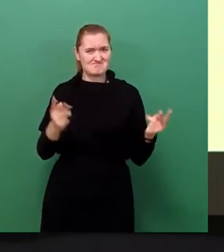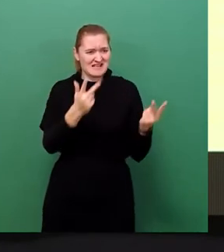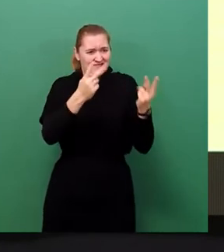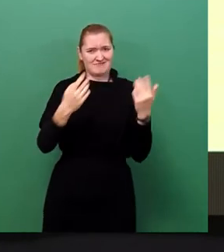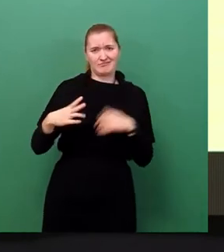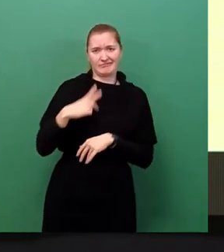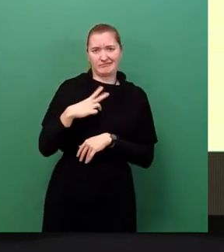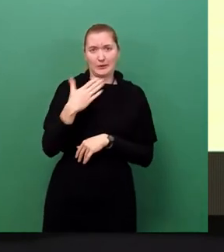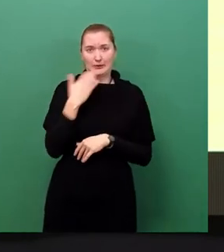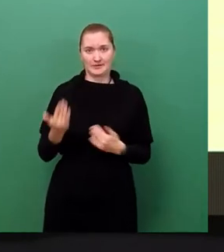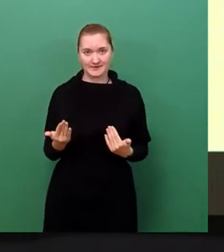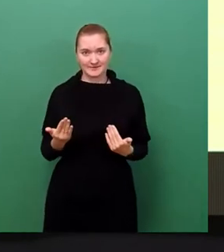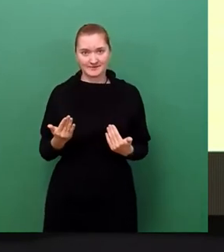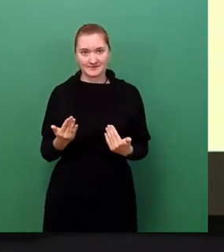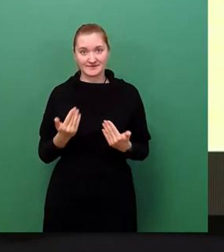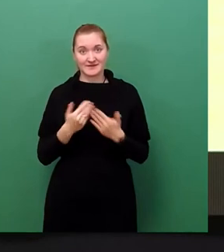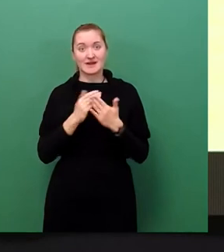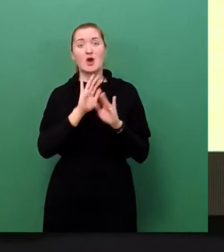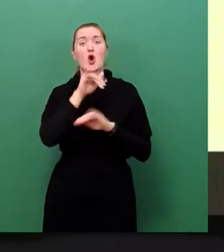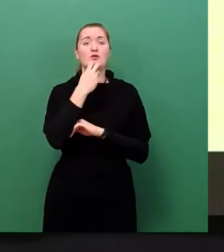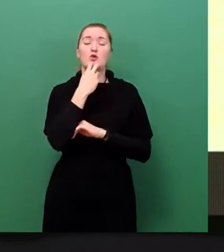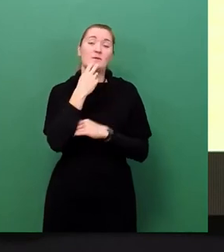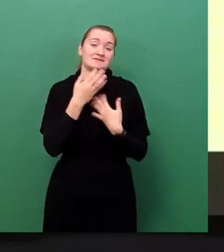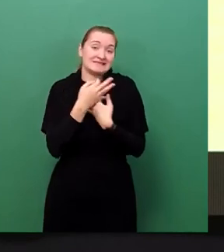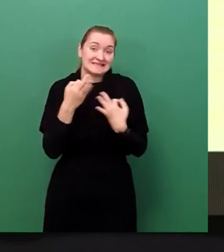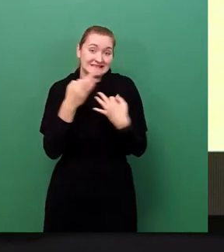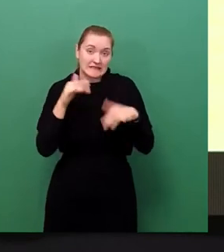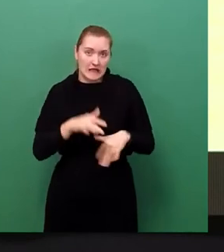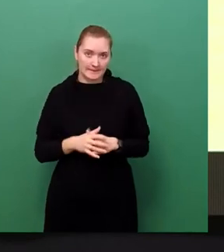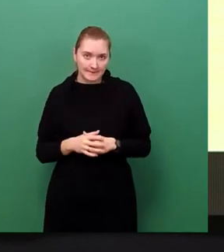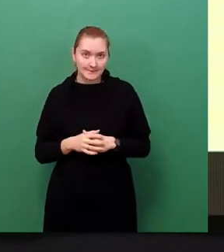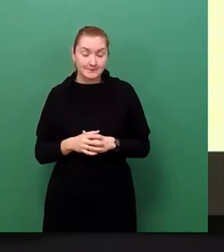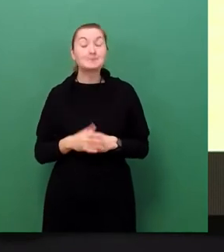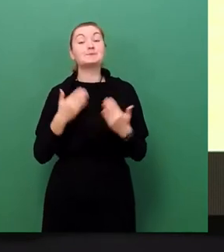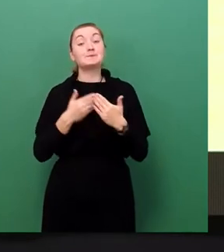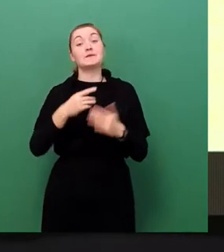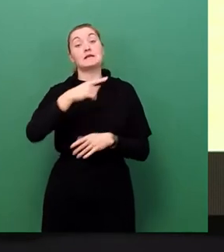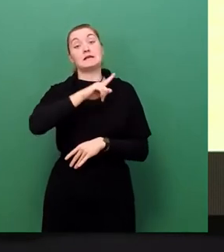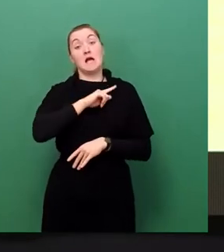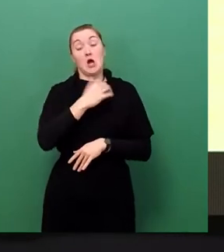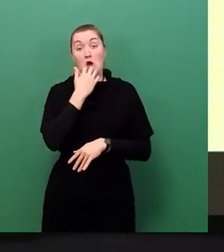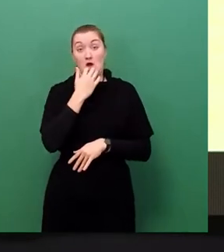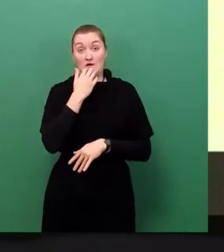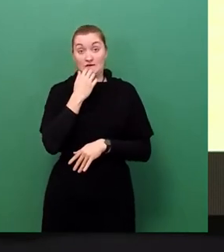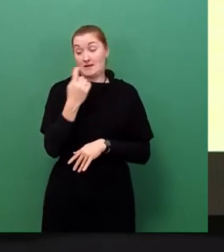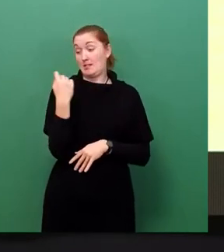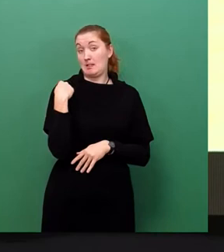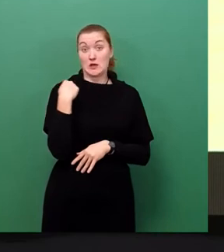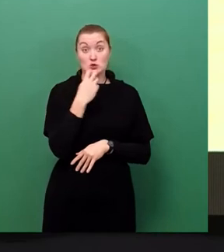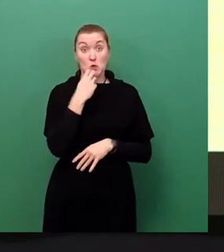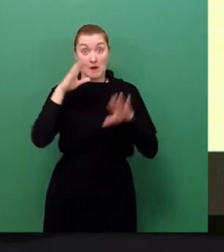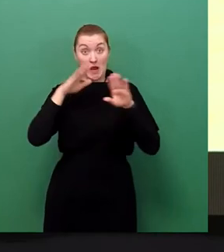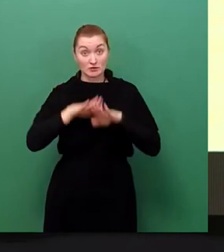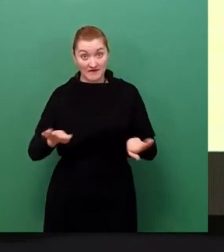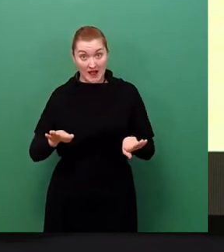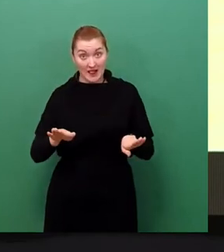Kunden dann demzufolge keinen Ökostrom mehr bekommen. Ich hoffe sehr, dass dieser Stromausfall unabhängig von der Ursache das Bewusstsein dafür